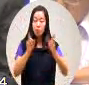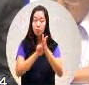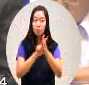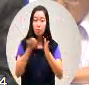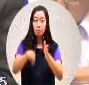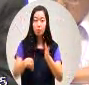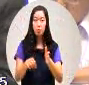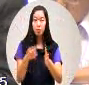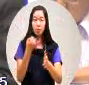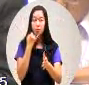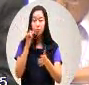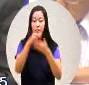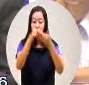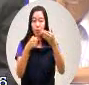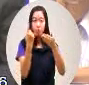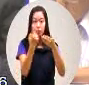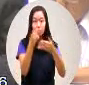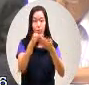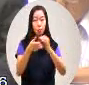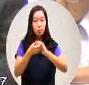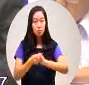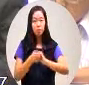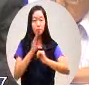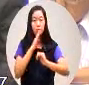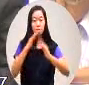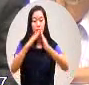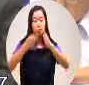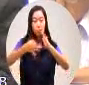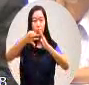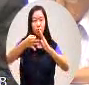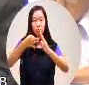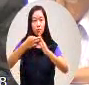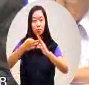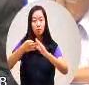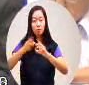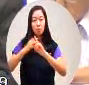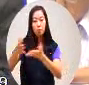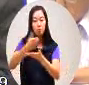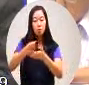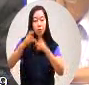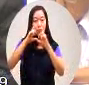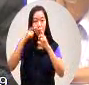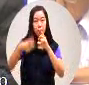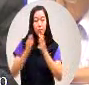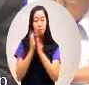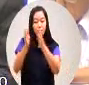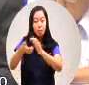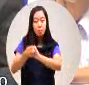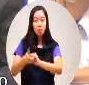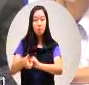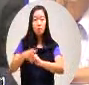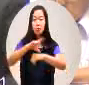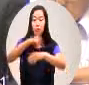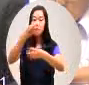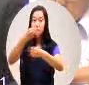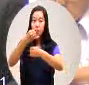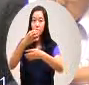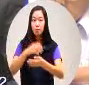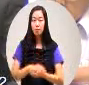现在有一个规定就是说市价征收的部分由行政院指定日期所以